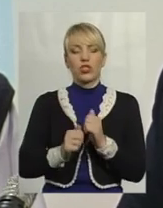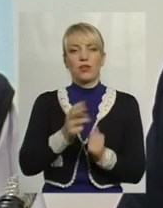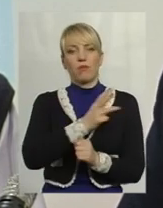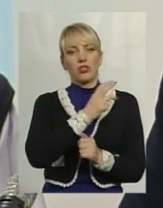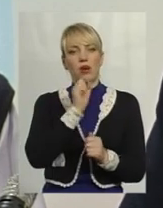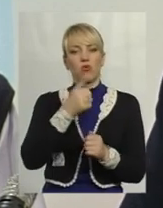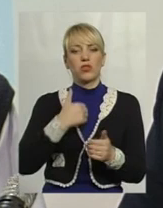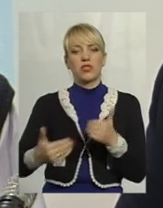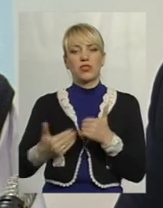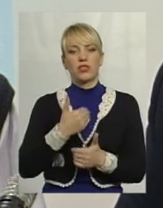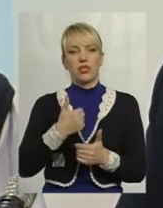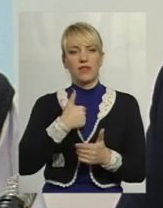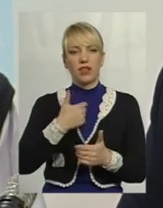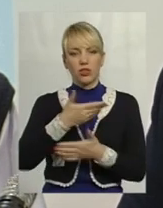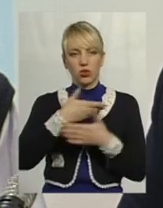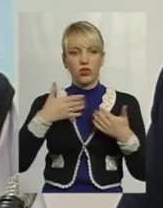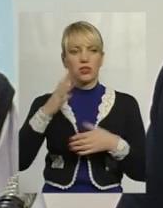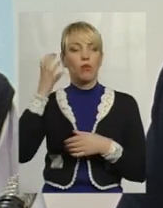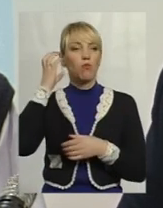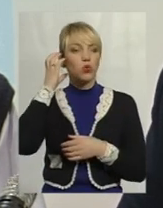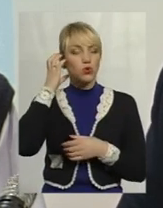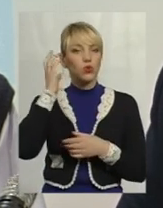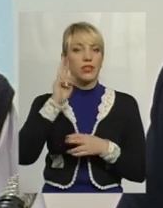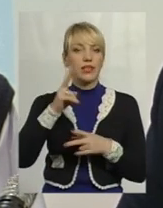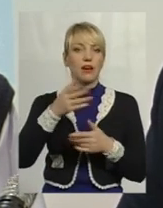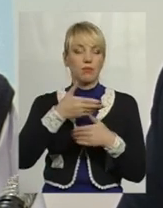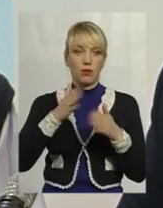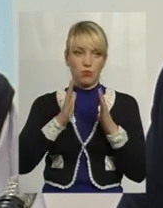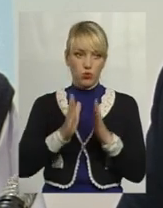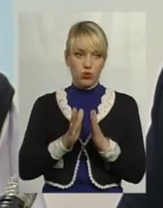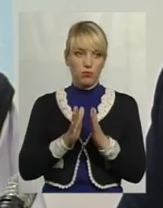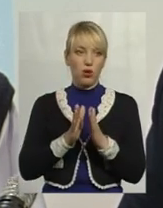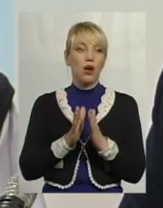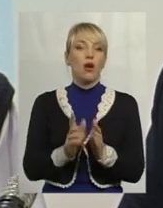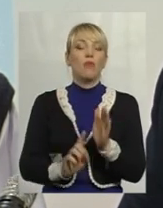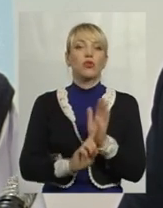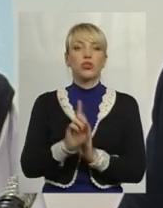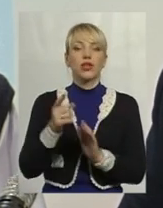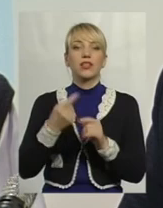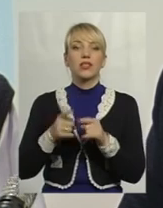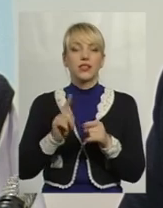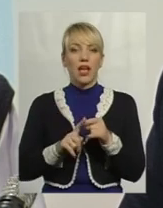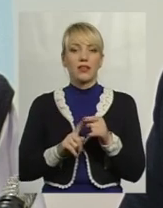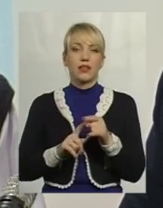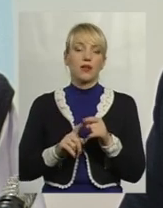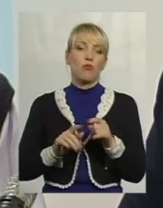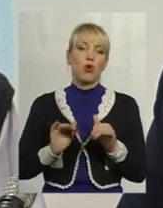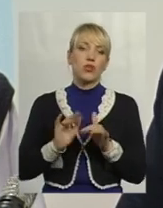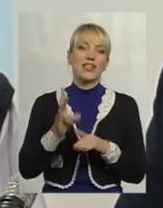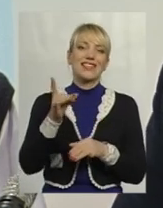завітати і послухати, як ми будемо починати цей процес на оригінальному рівні.